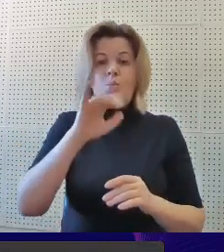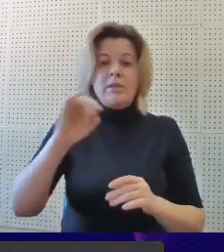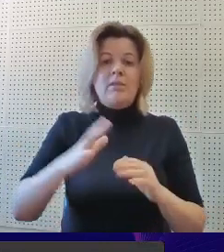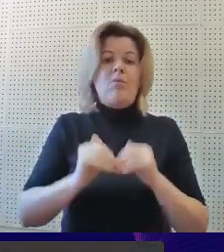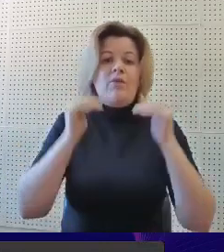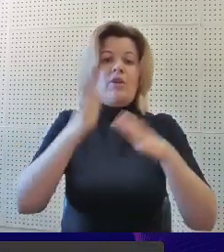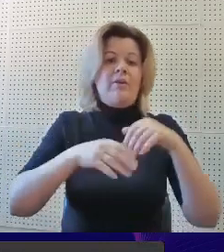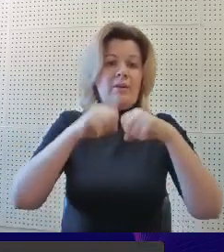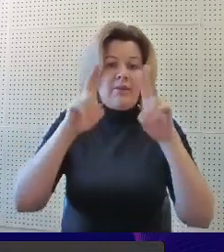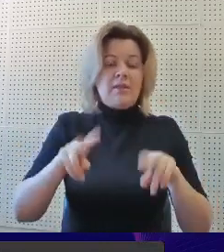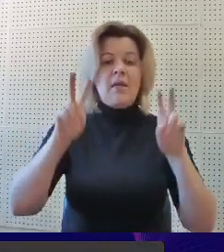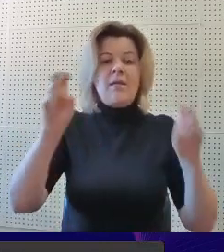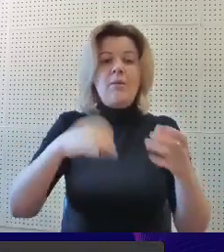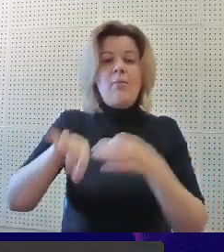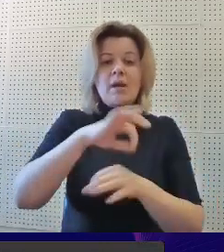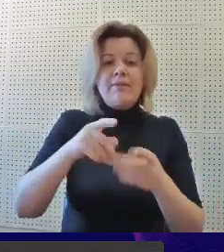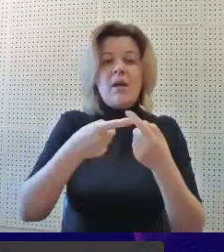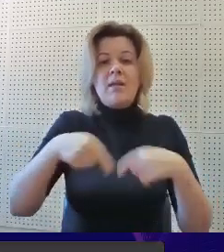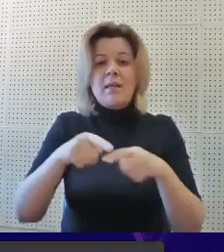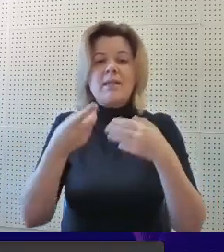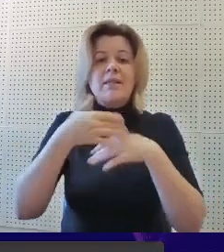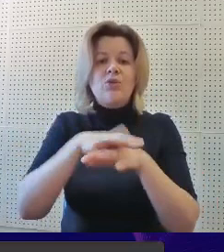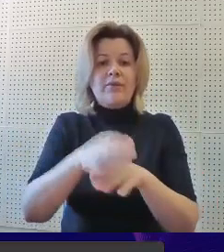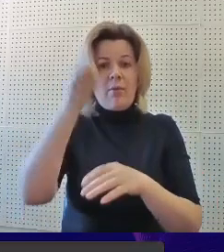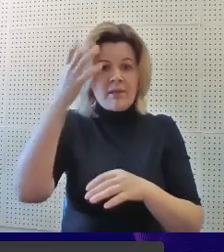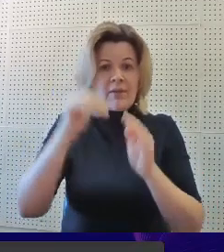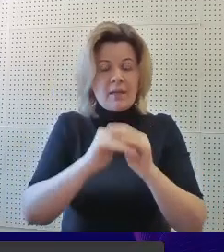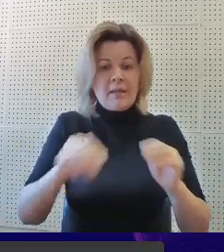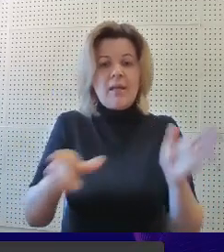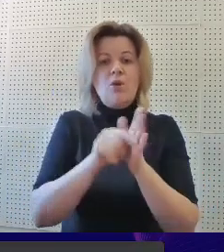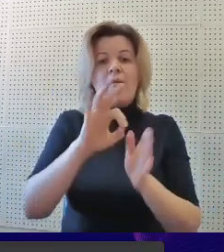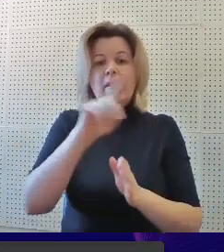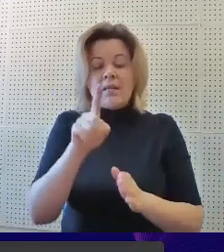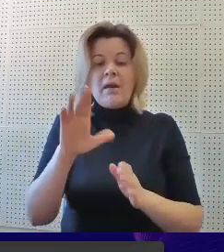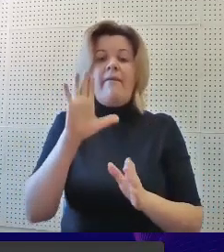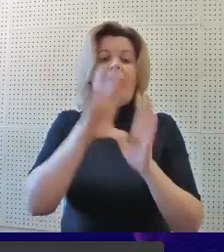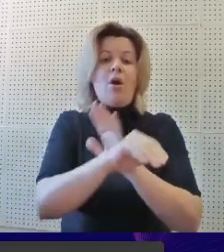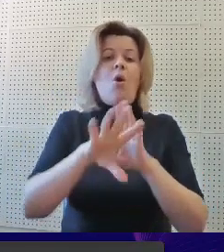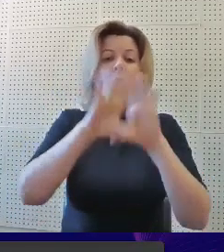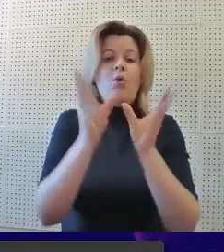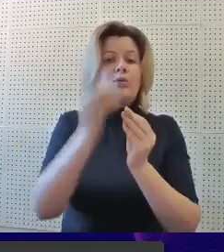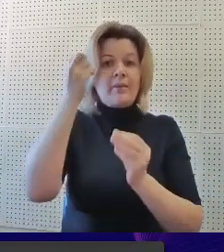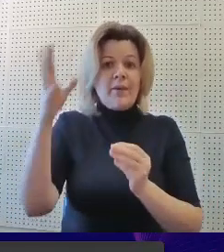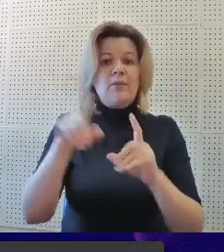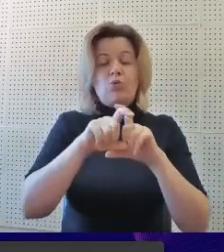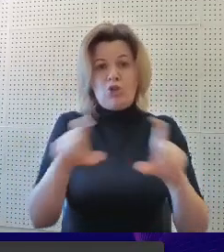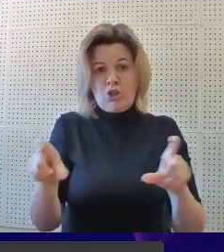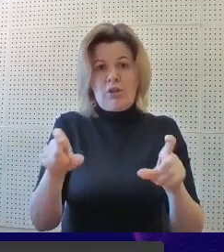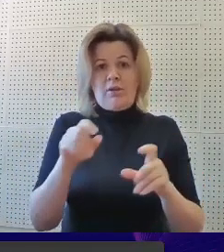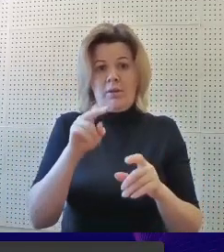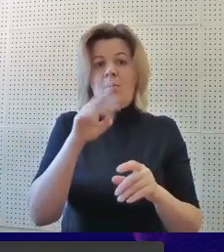повышения квалификации на тему проектирования организации инклюзивного образования детей с ОВЗ в общеобразовательном